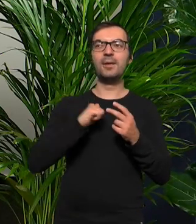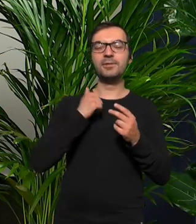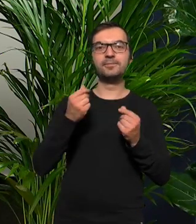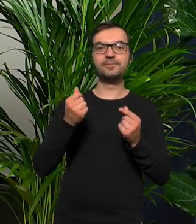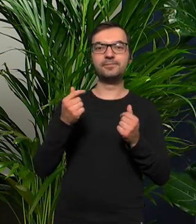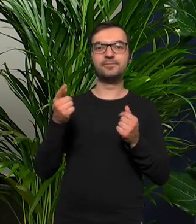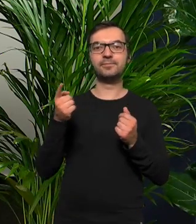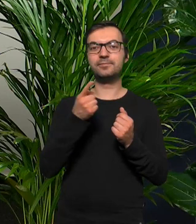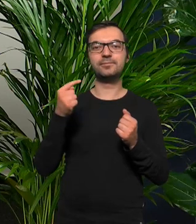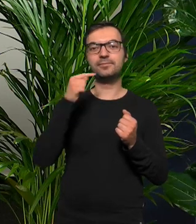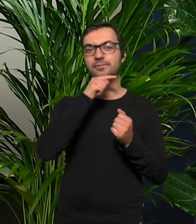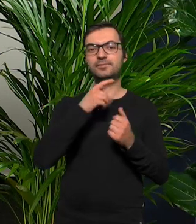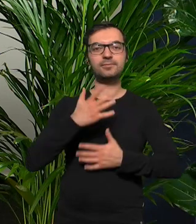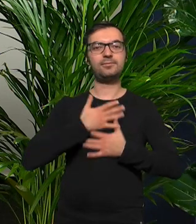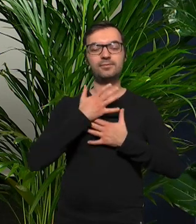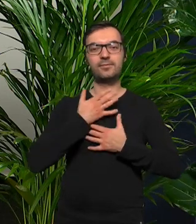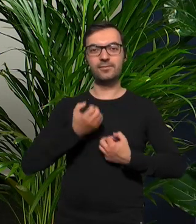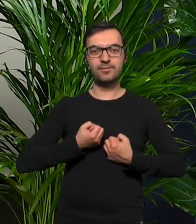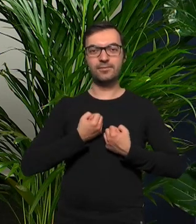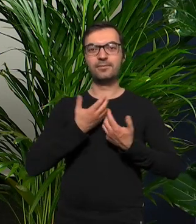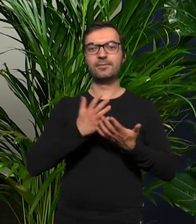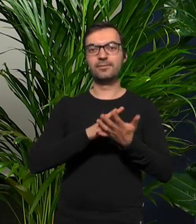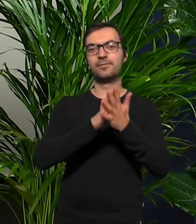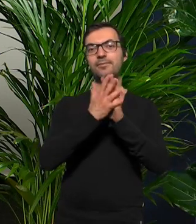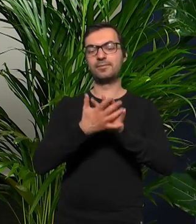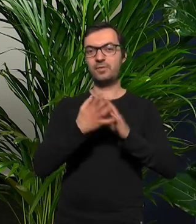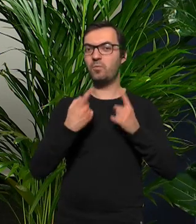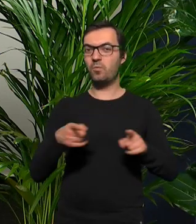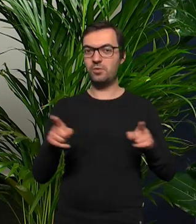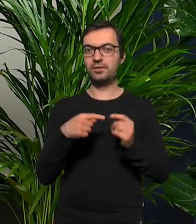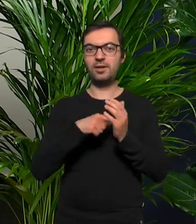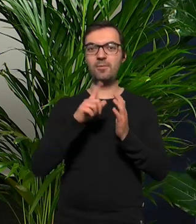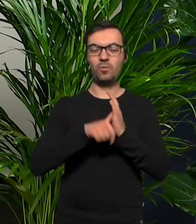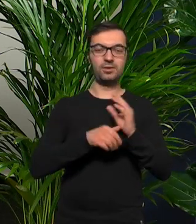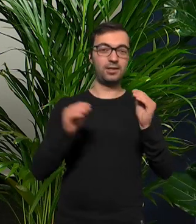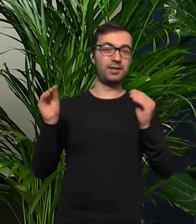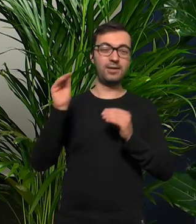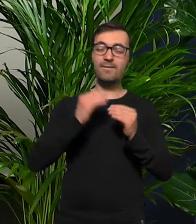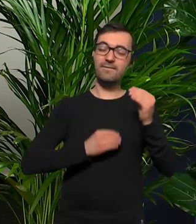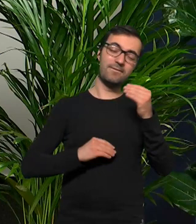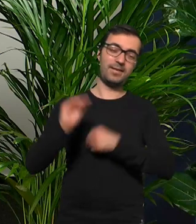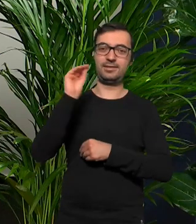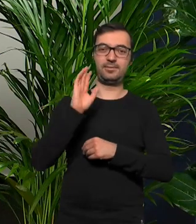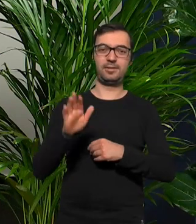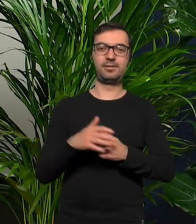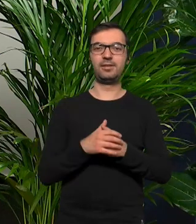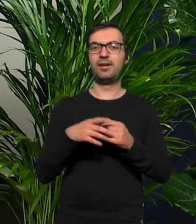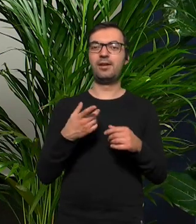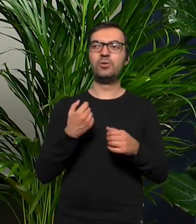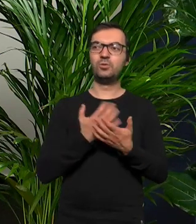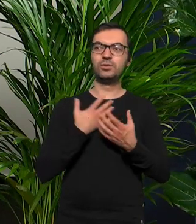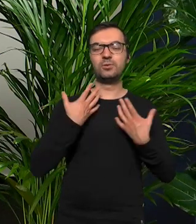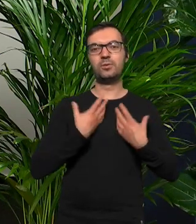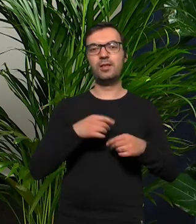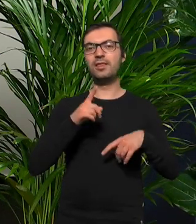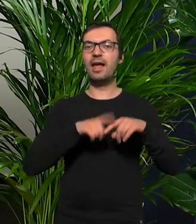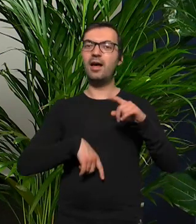z jaką przekładacie swoją emocję na muzykę bo na tej płycie jest tego jeszcze więcej jest to już taki naturalny dialog